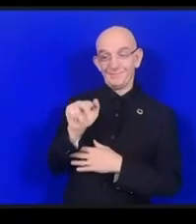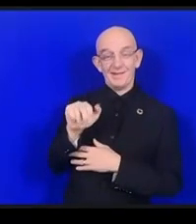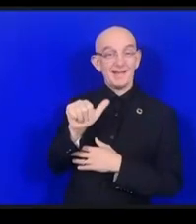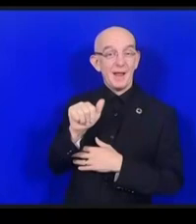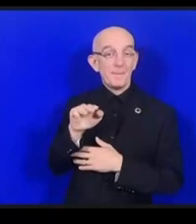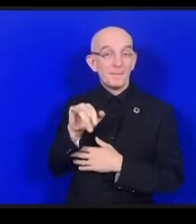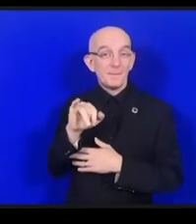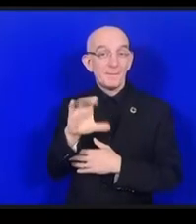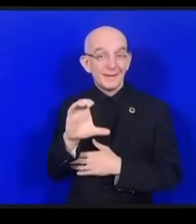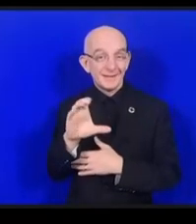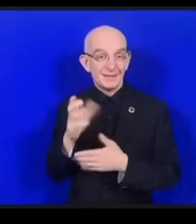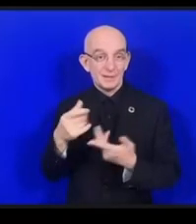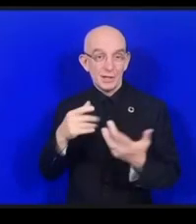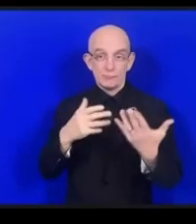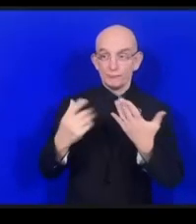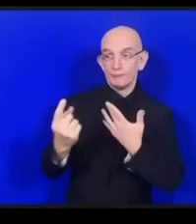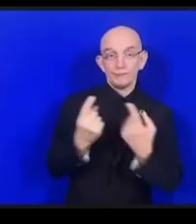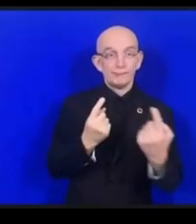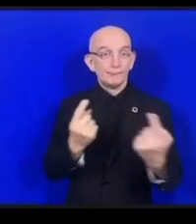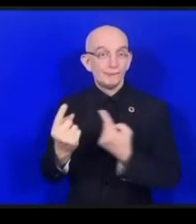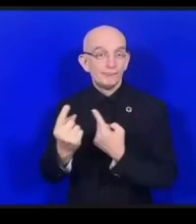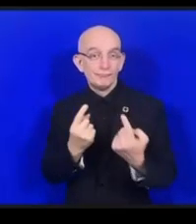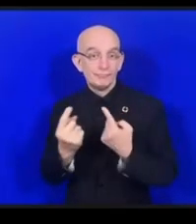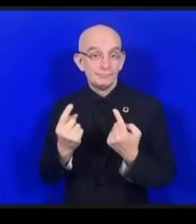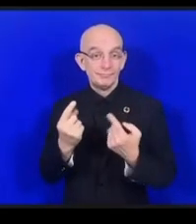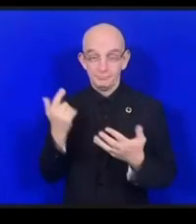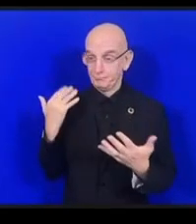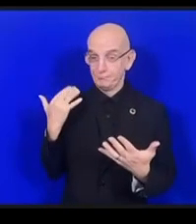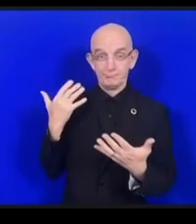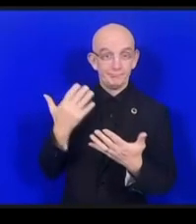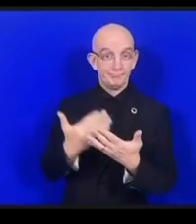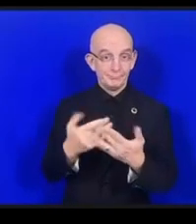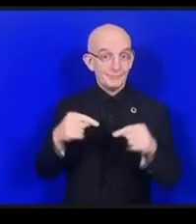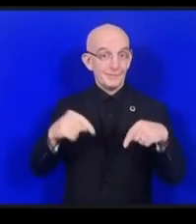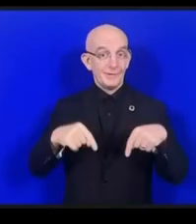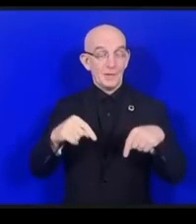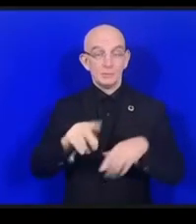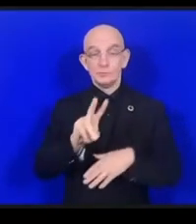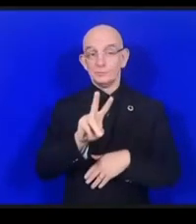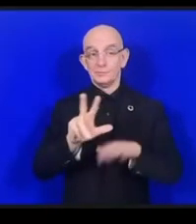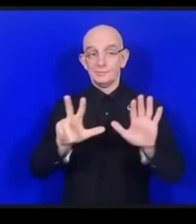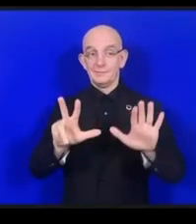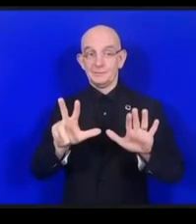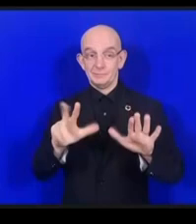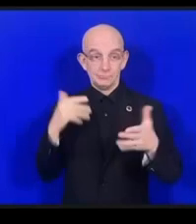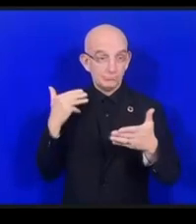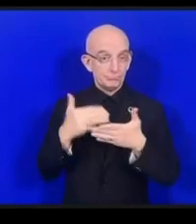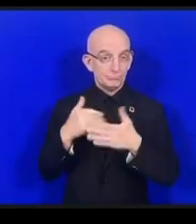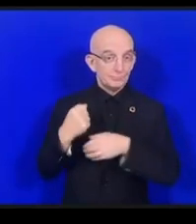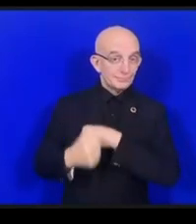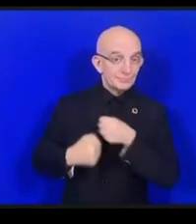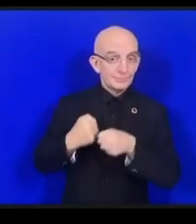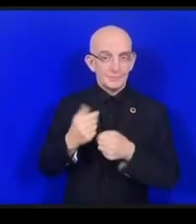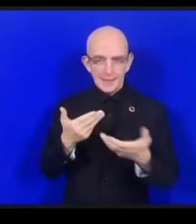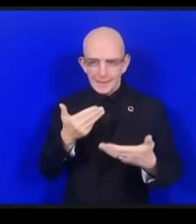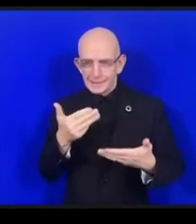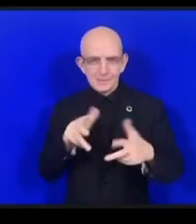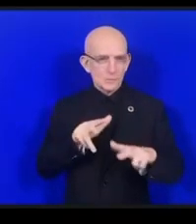ダイナミックコアリーションがそれぞれの作業1年間の作業をショーケースするための